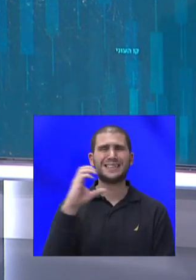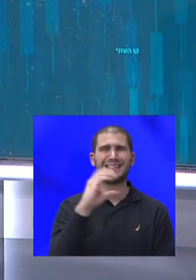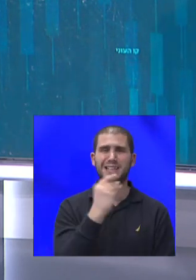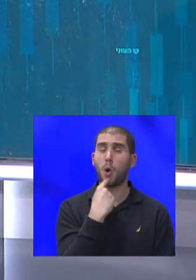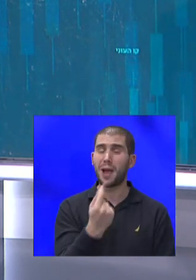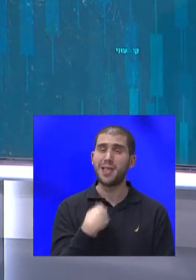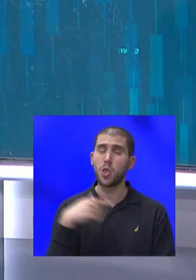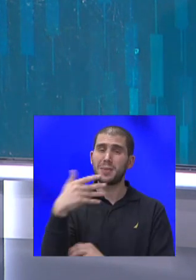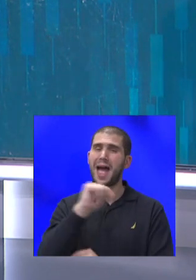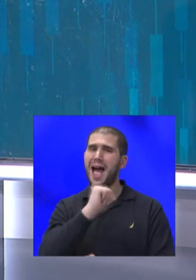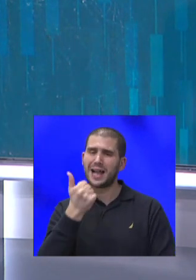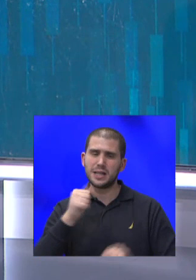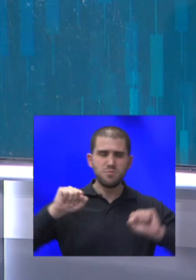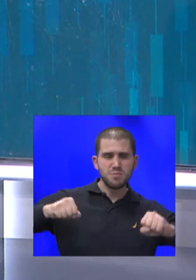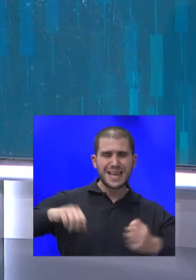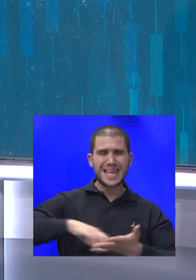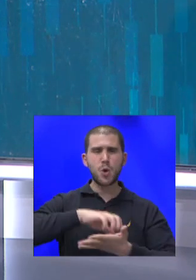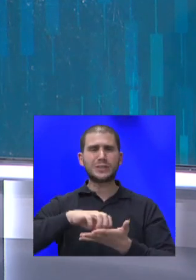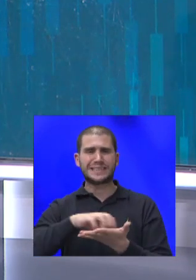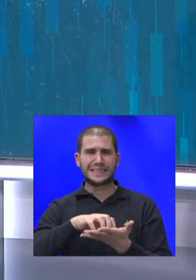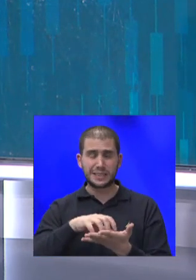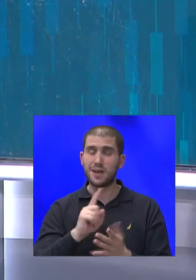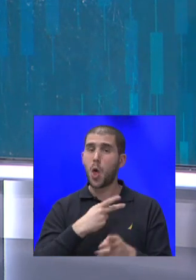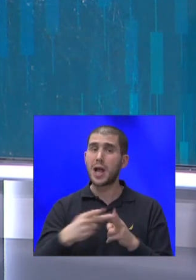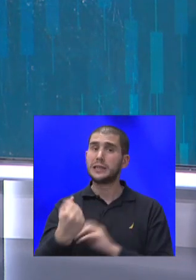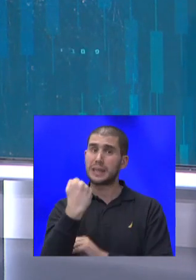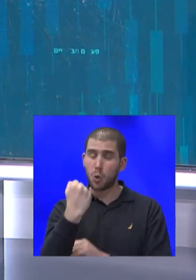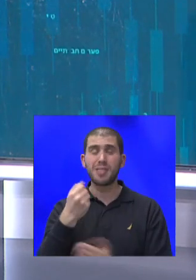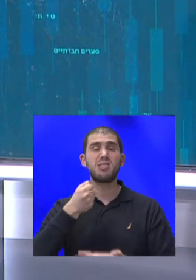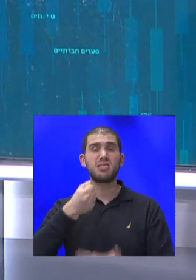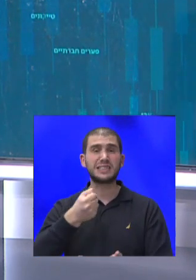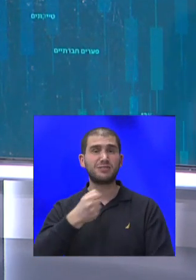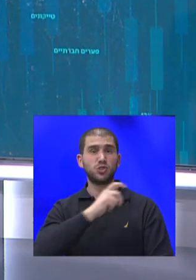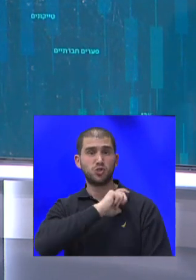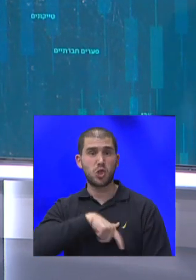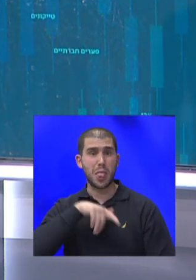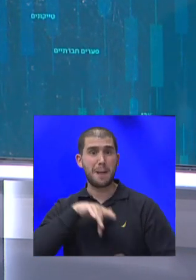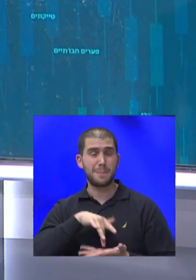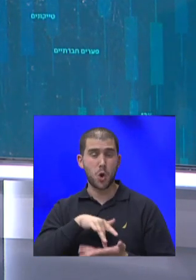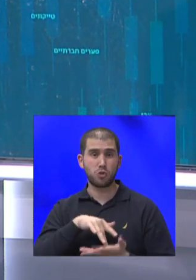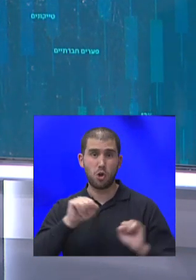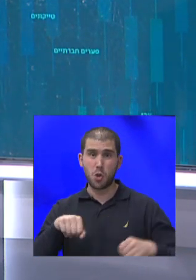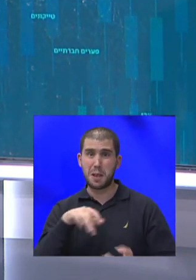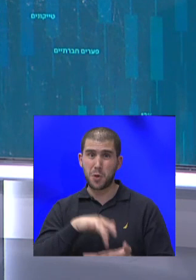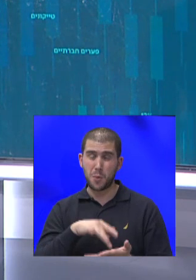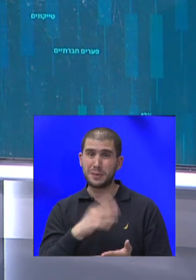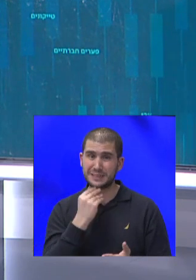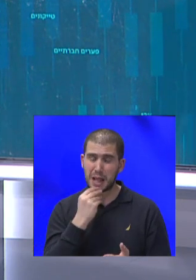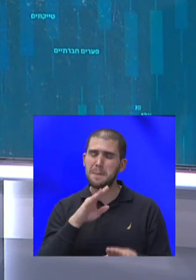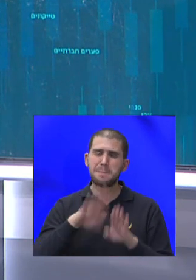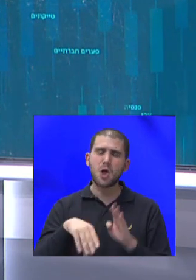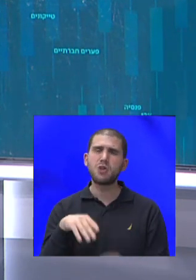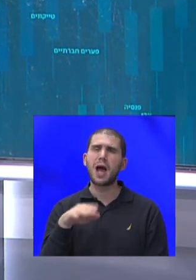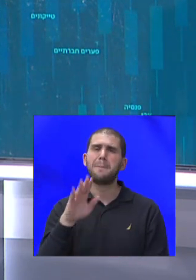בארגון. ולא רק בסמכויות, התקציב של השלטון המקומי בישראל מגיע בקושי לחמישה אחוז מהתוצר. במדינות